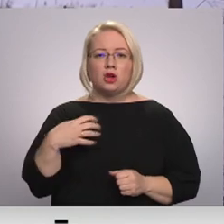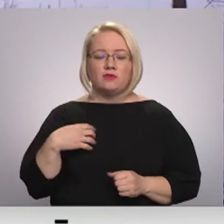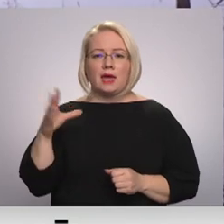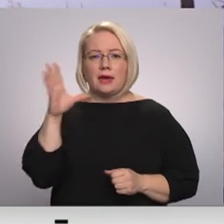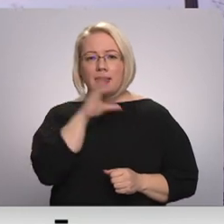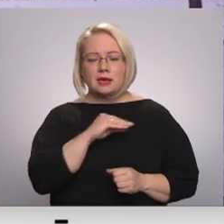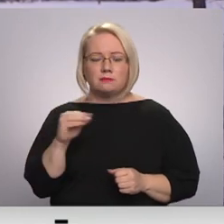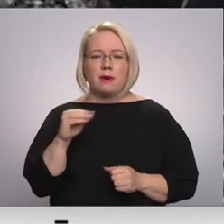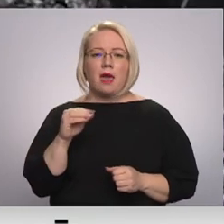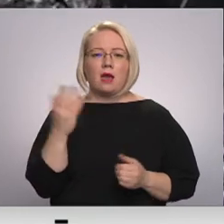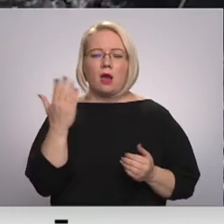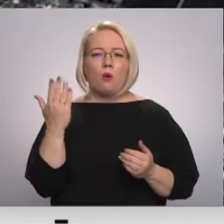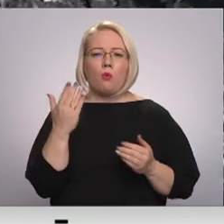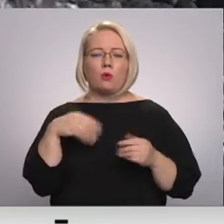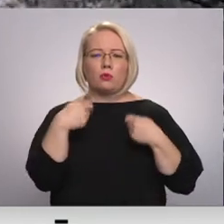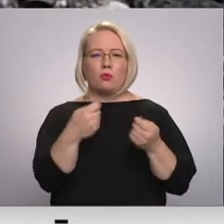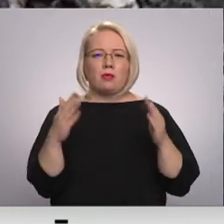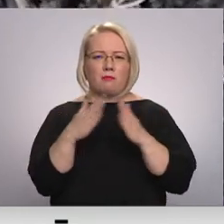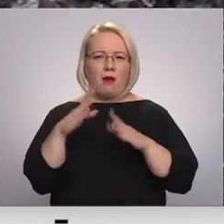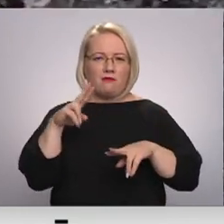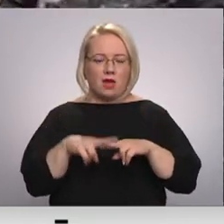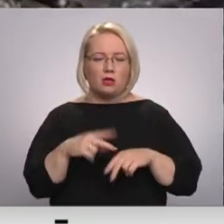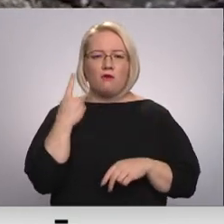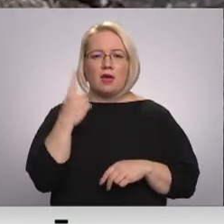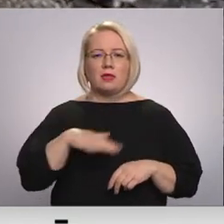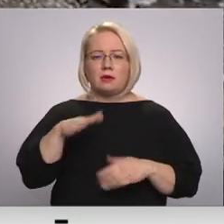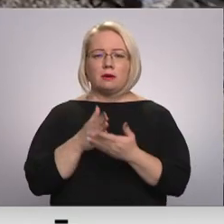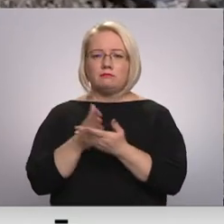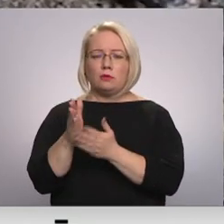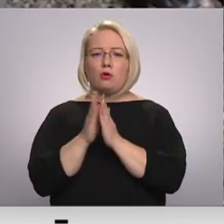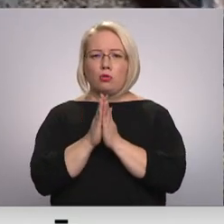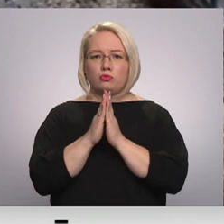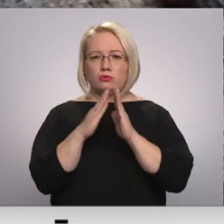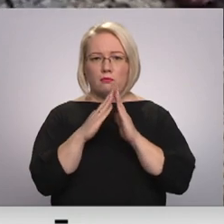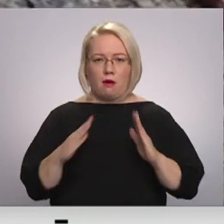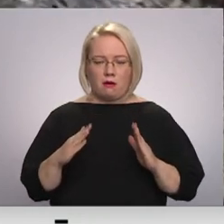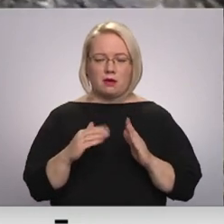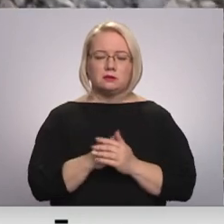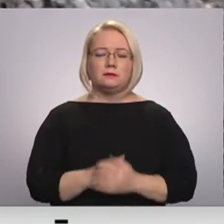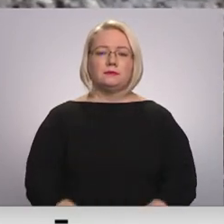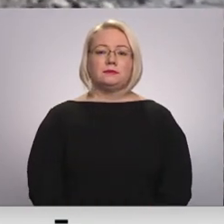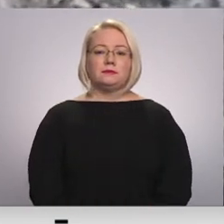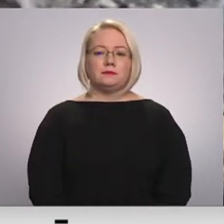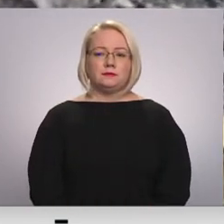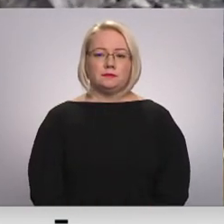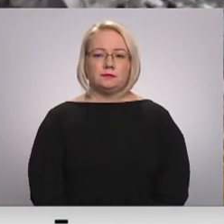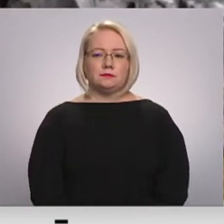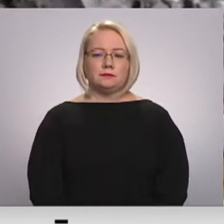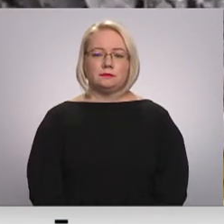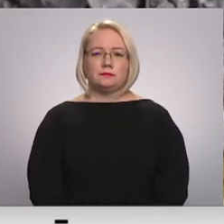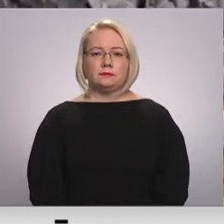izmitināt nelēmē cietušos. Un viena no ģimenēm jau versās ar lūgumu un pēc patvēruma. Jaugaiņis Klimanovičs, LRT Plus,